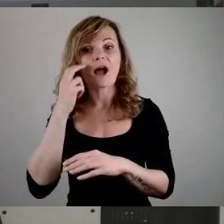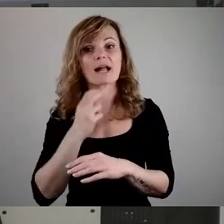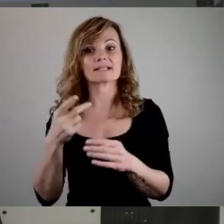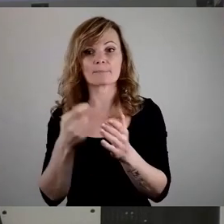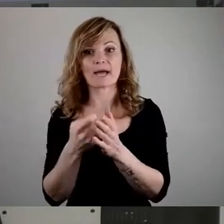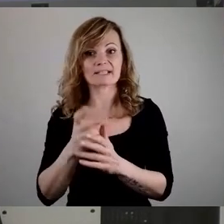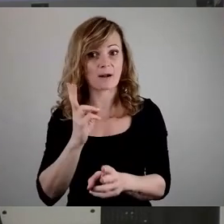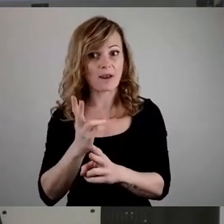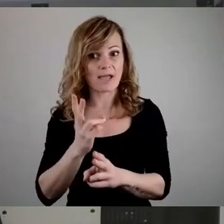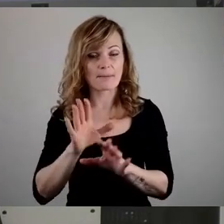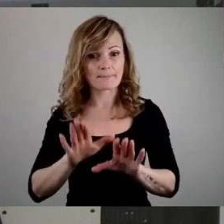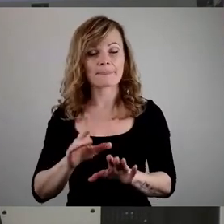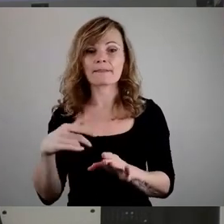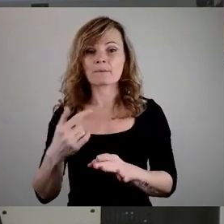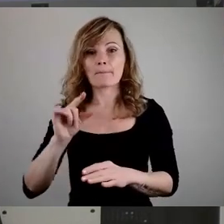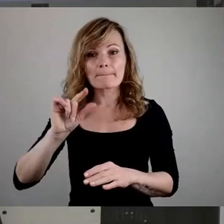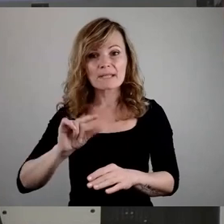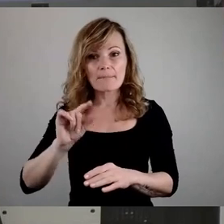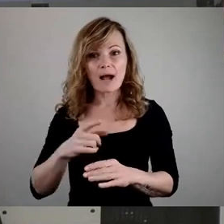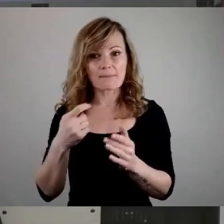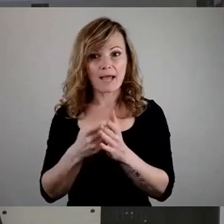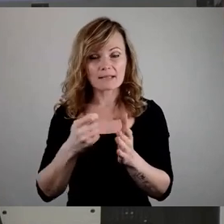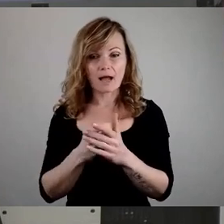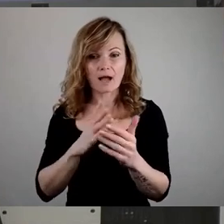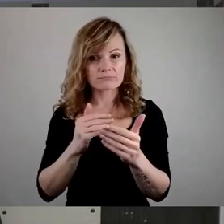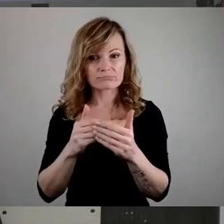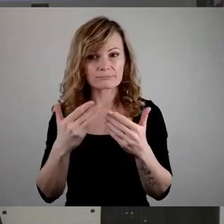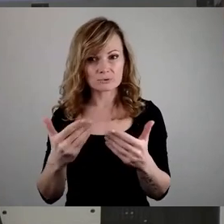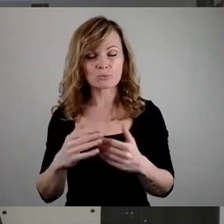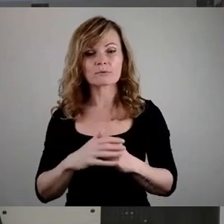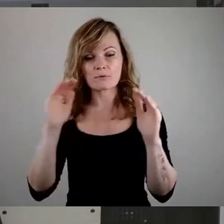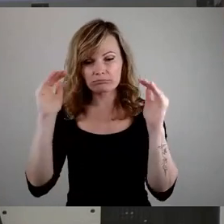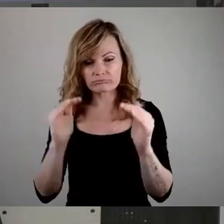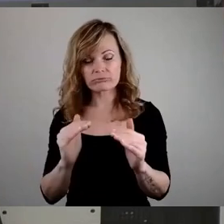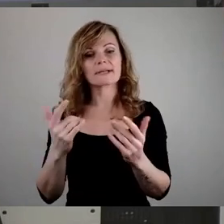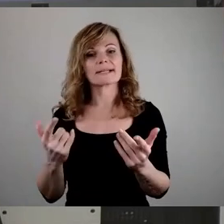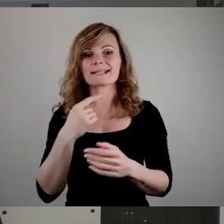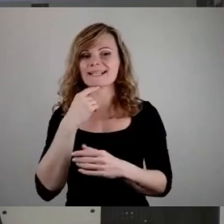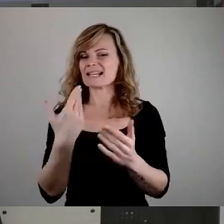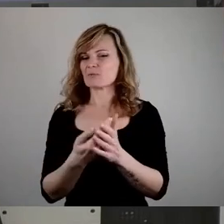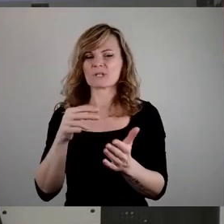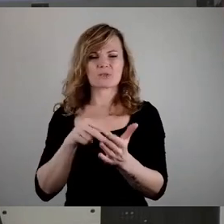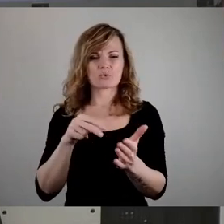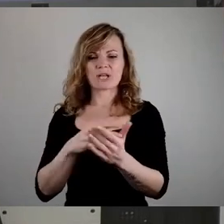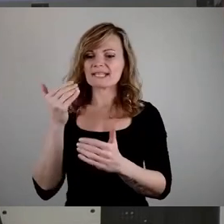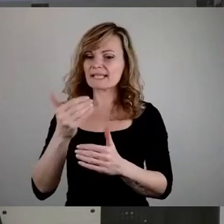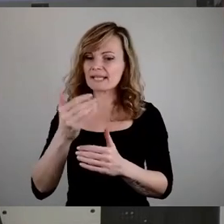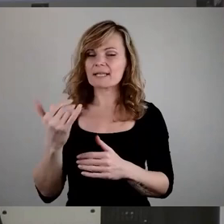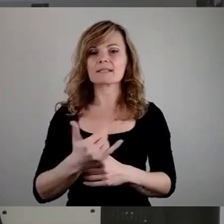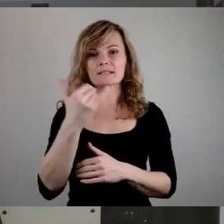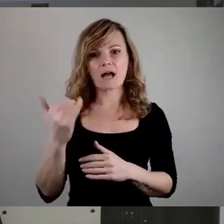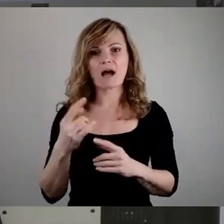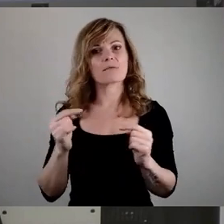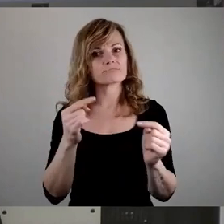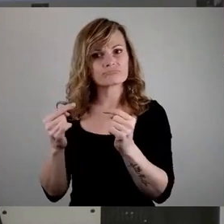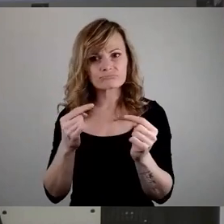wir immer weiter an den Minimalbeitrag herangerutscht sind. Und dann haben wir gesagt, es ist irgendwie kein Zustand, dass wir jedes Jahr darüber diskutieren